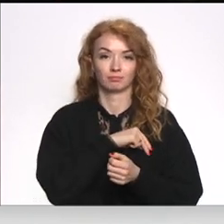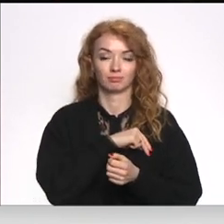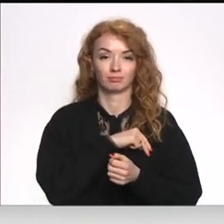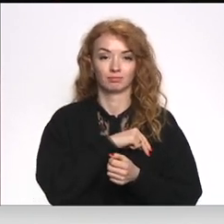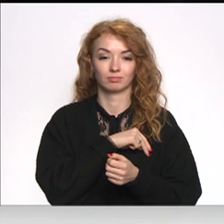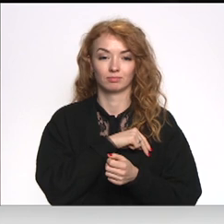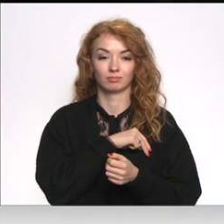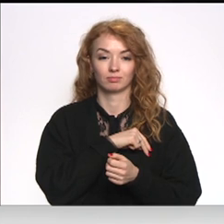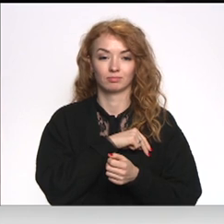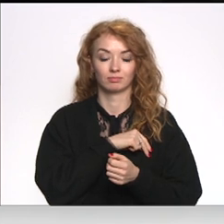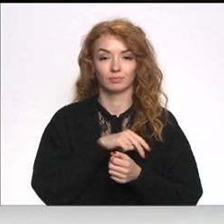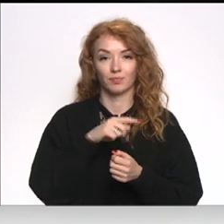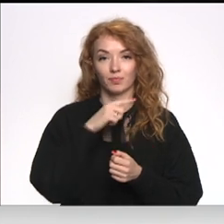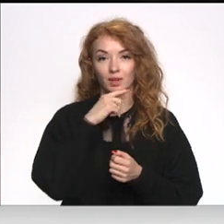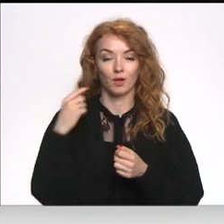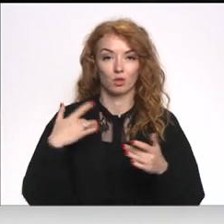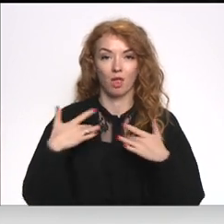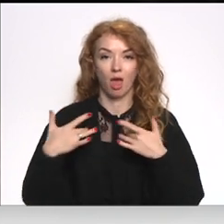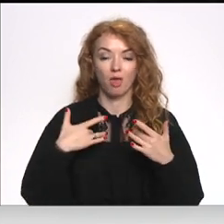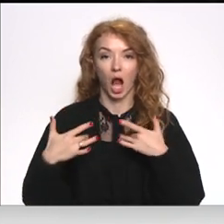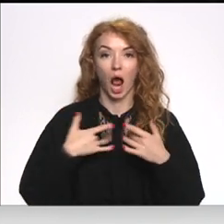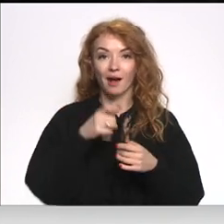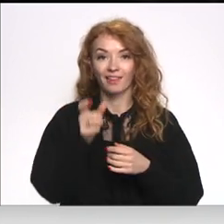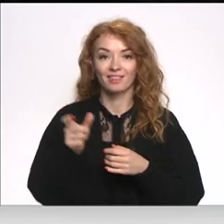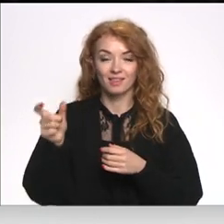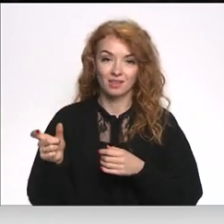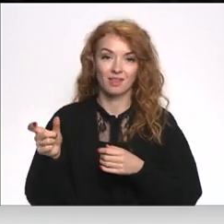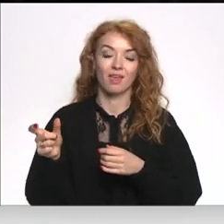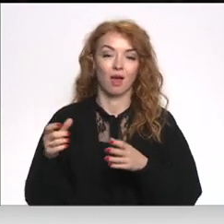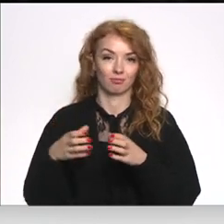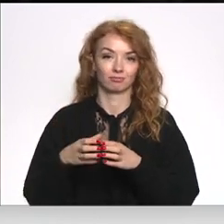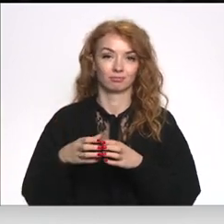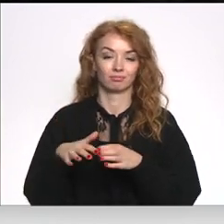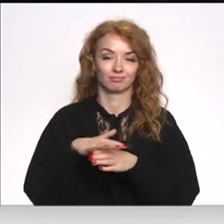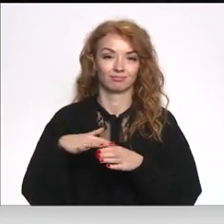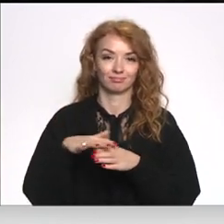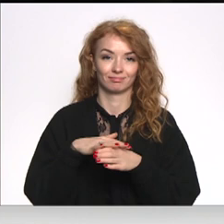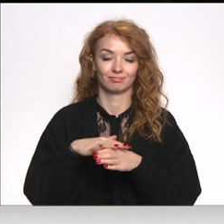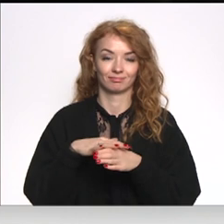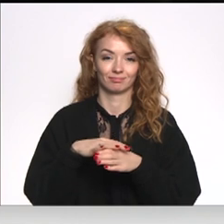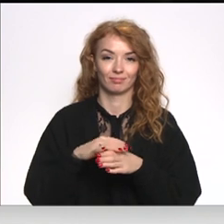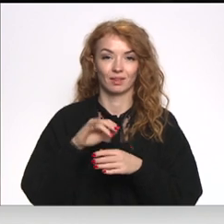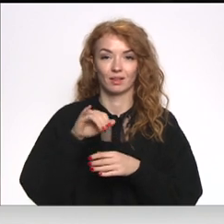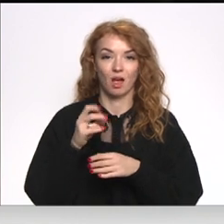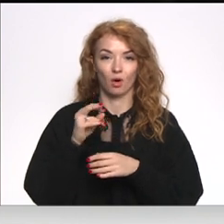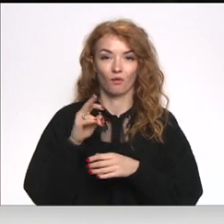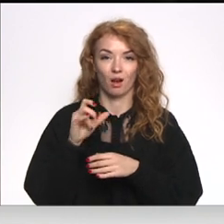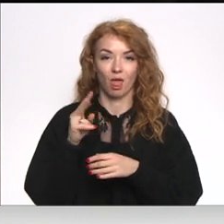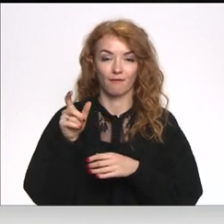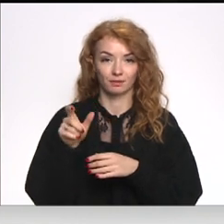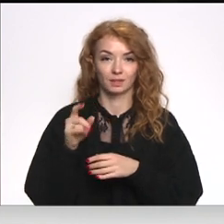Čekova, Krievu teātra aktieri. Tas ir Vitalijs Jakoļus, Jeļena